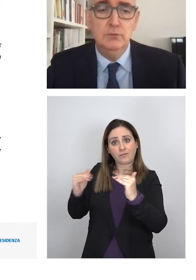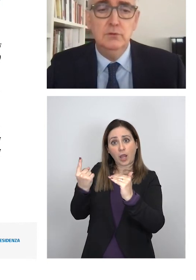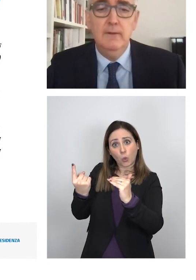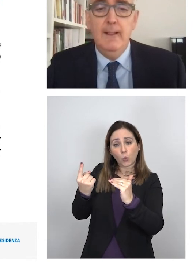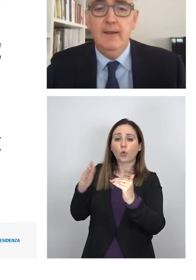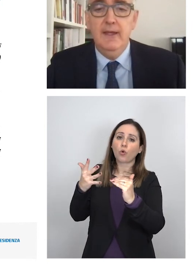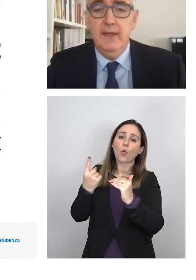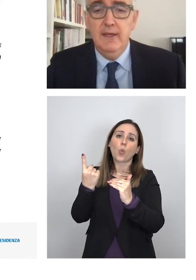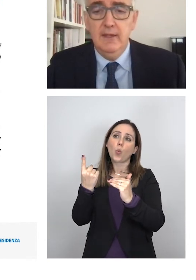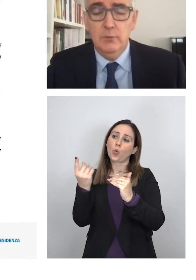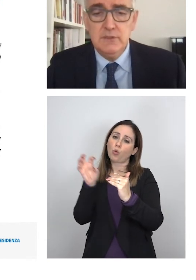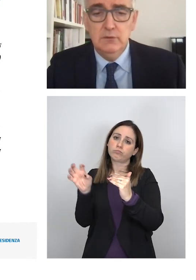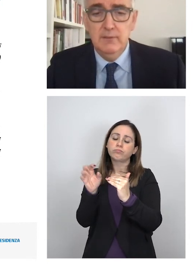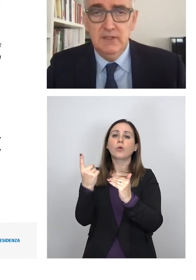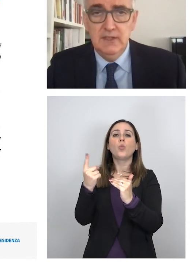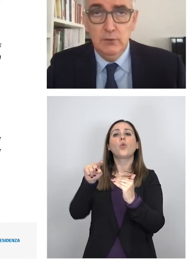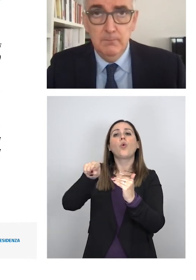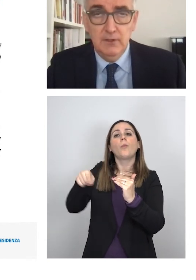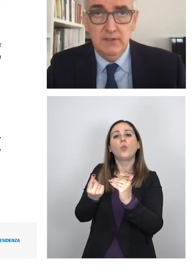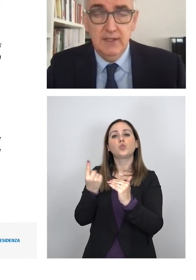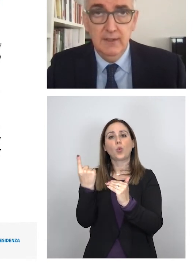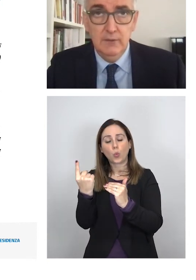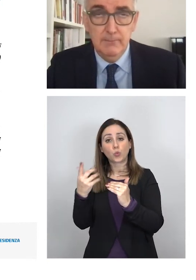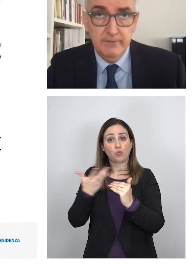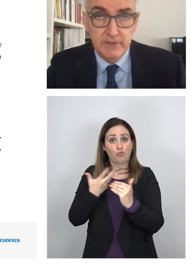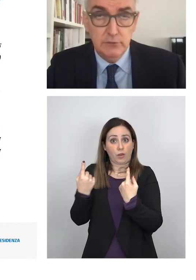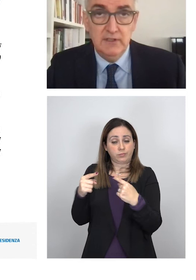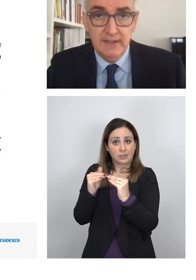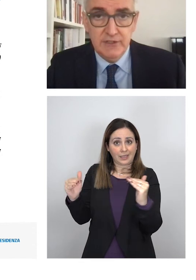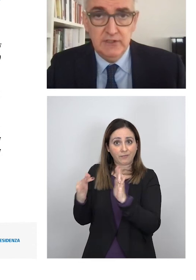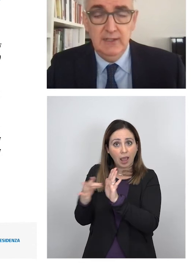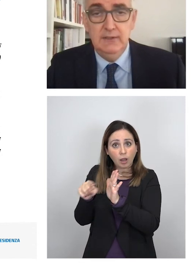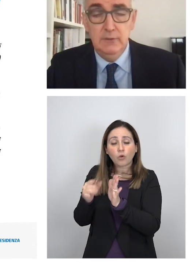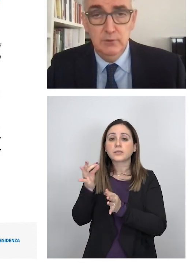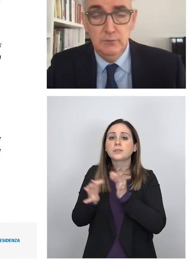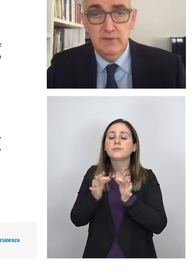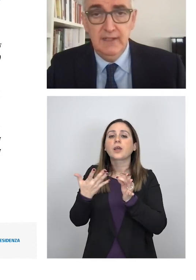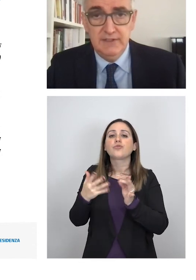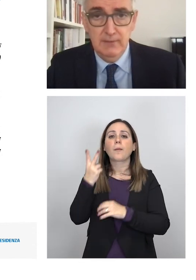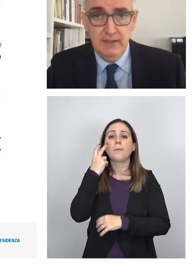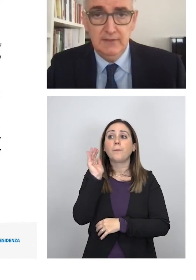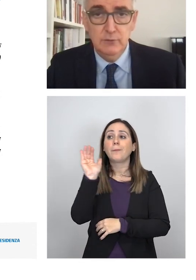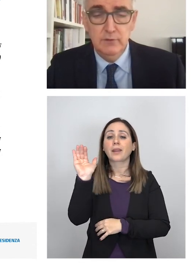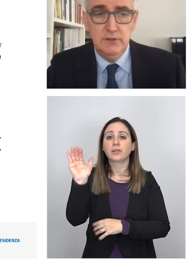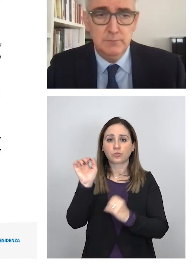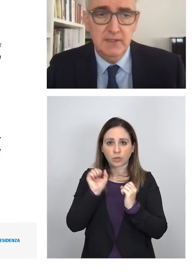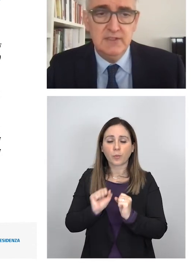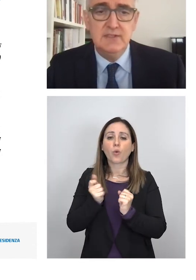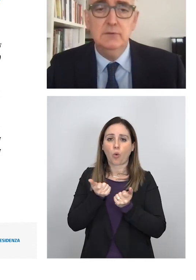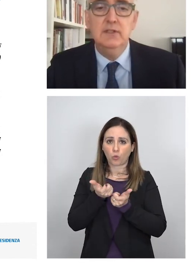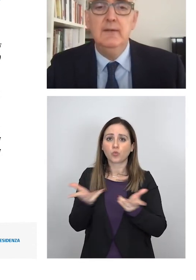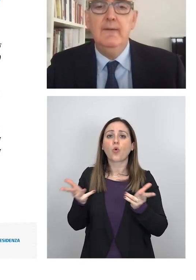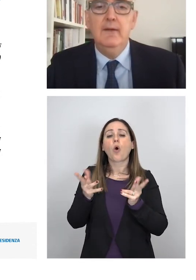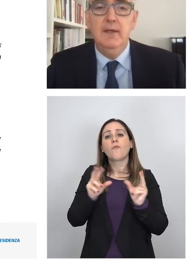1.1 e questo ovviamente comporta una previsione di crescita del numero di nuovi casi ma anche del numero di